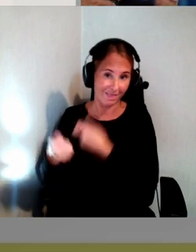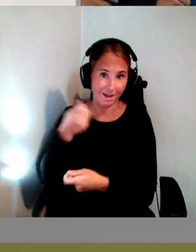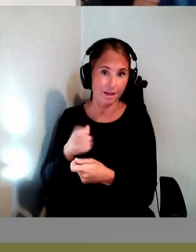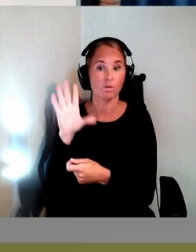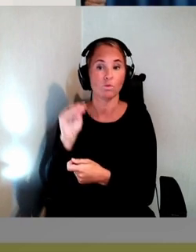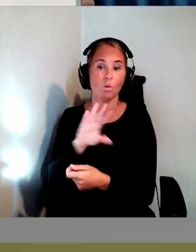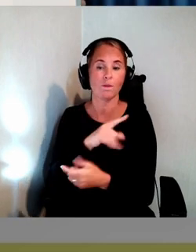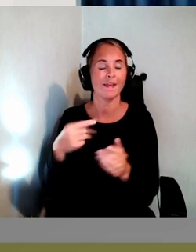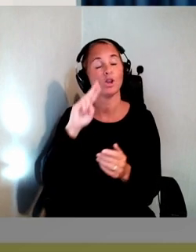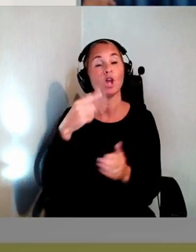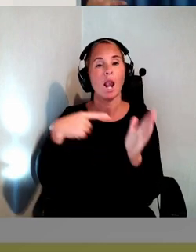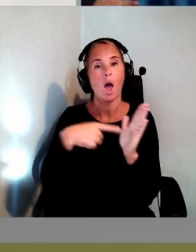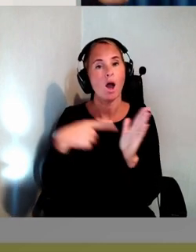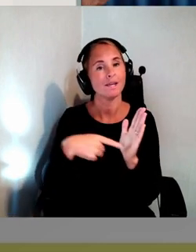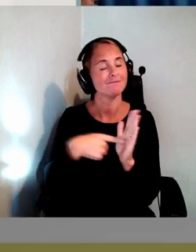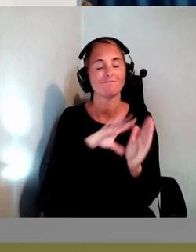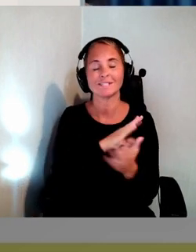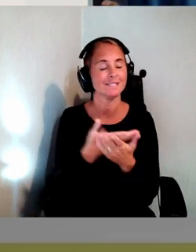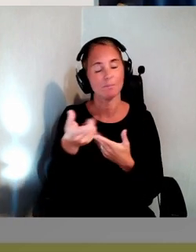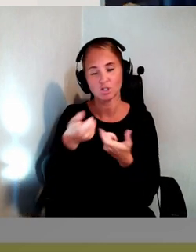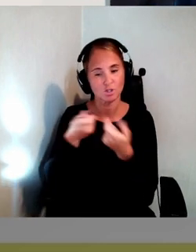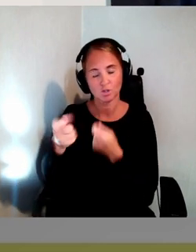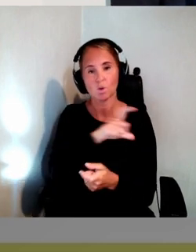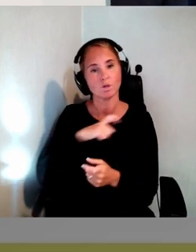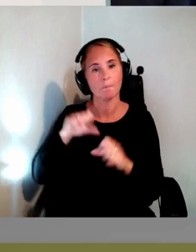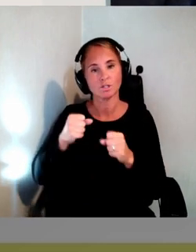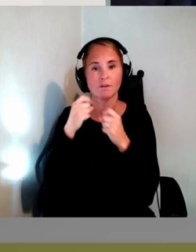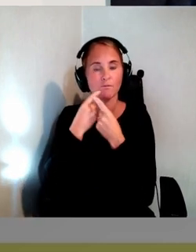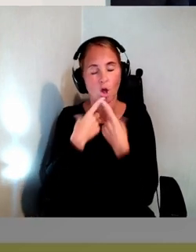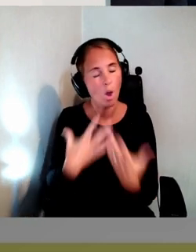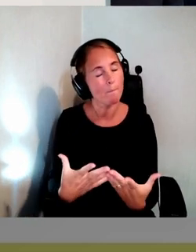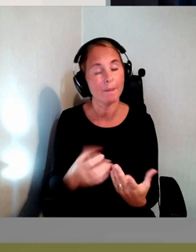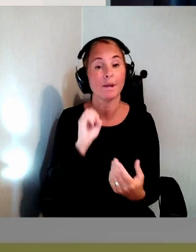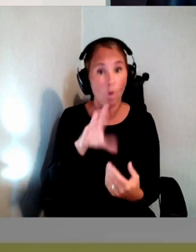få den informationen att förmedla. Men har vi den så får vi liksom inte dölja den och lägga den i byrålådan.